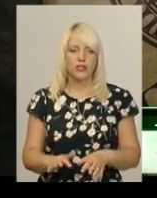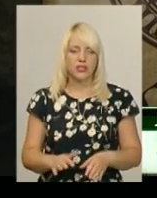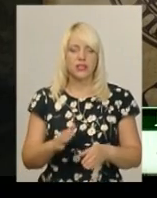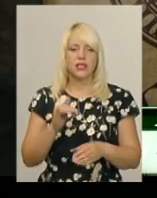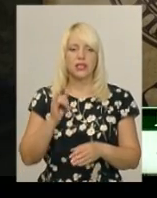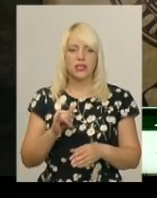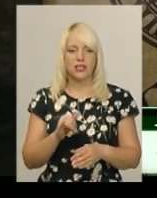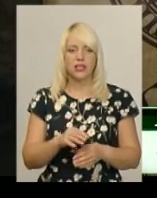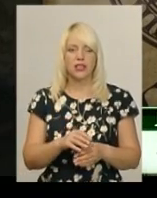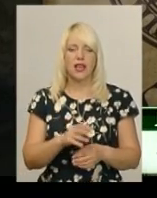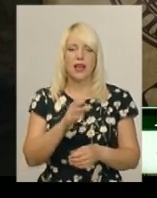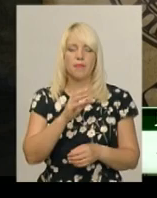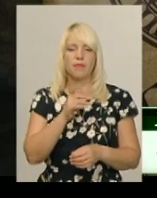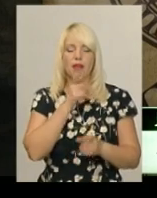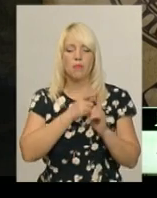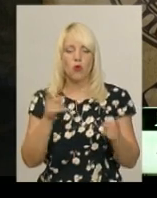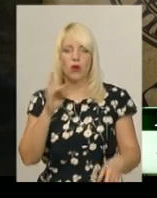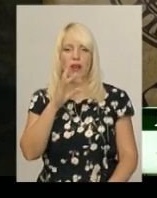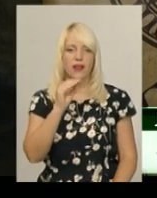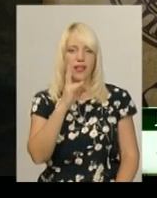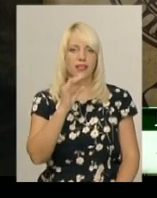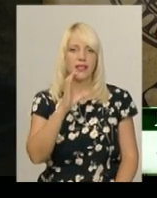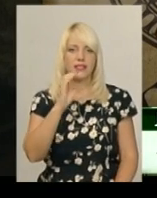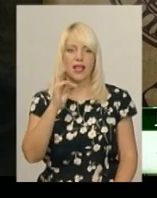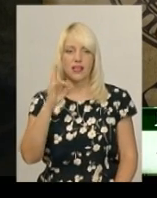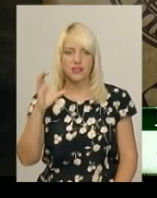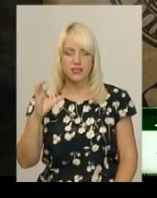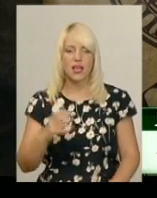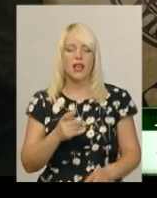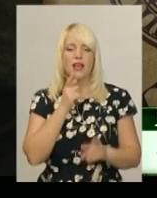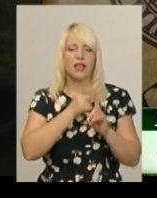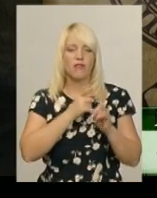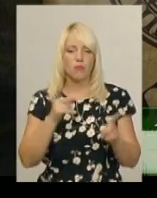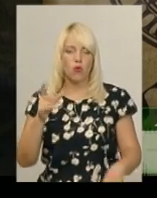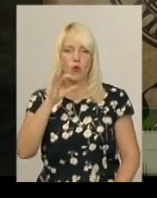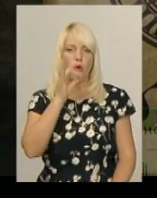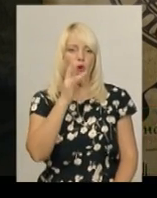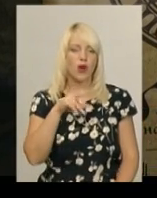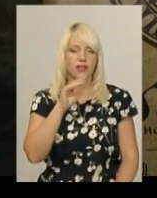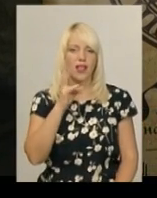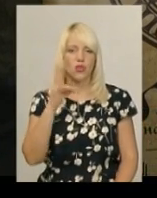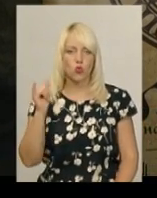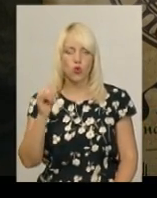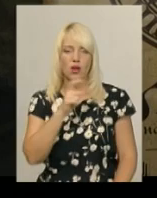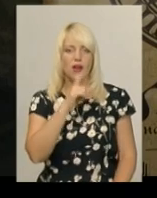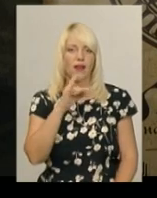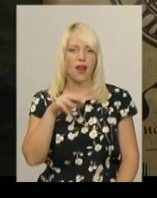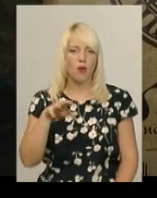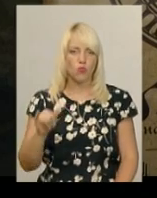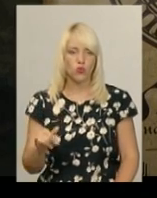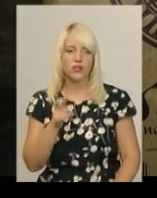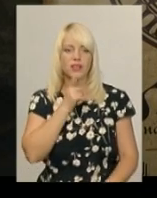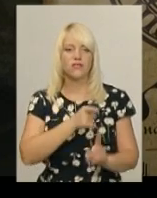епоху Ренесансу, і в епоху Ордену храму, коли відбувається його розгром, і в